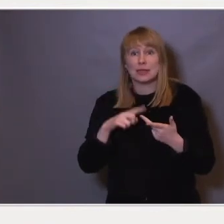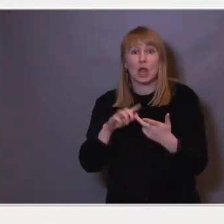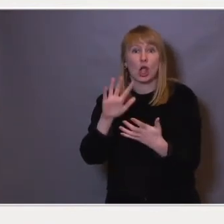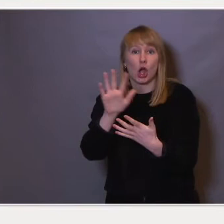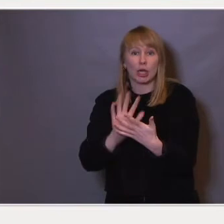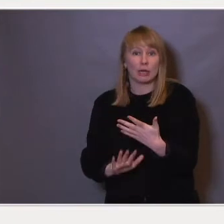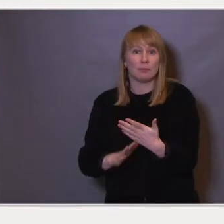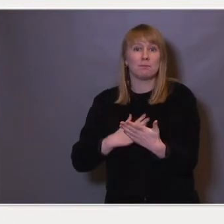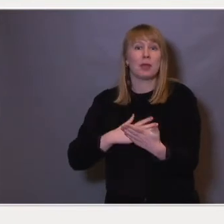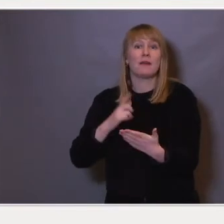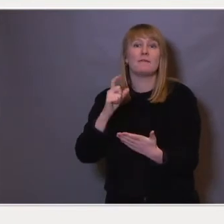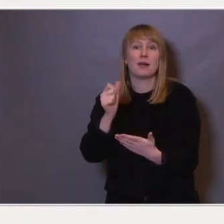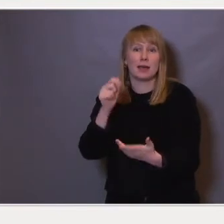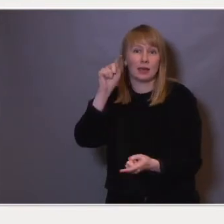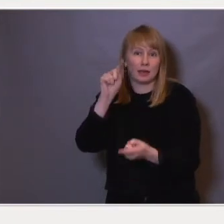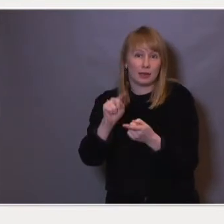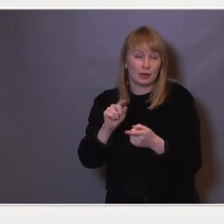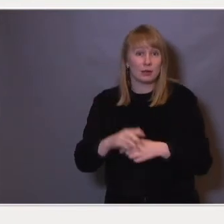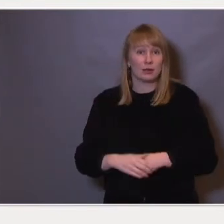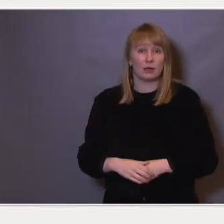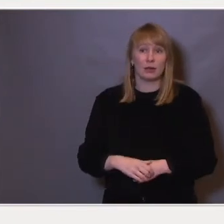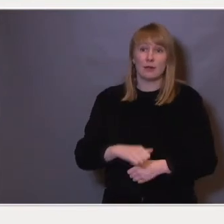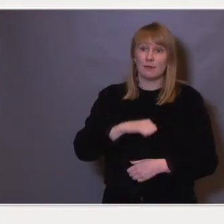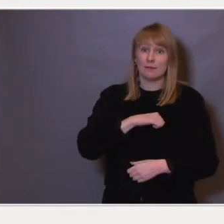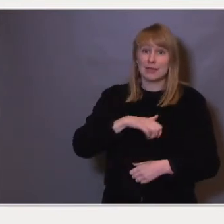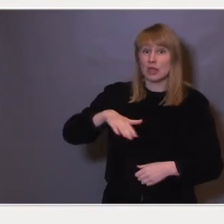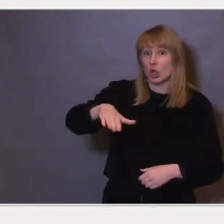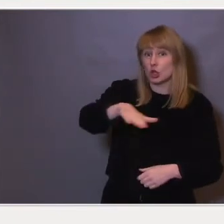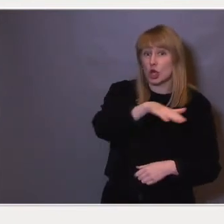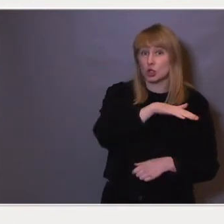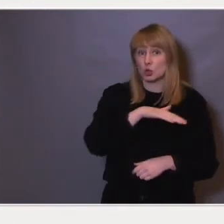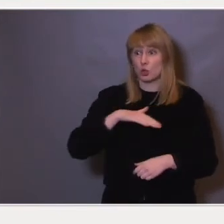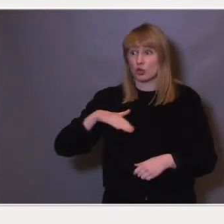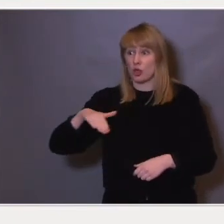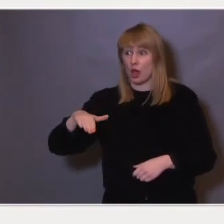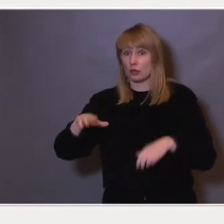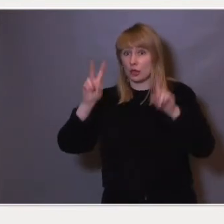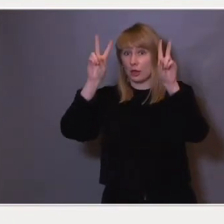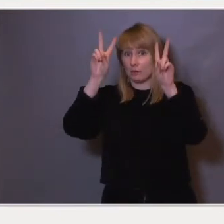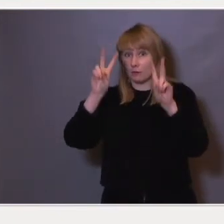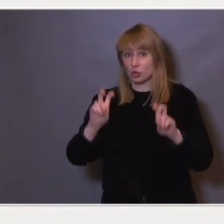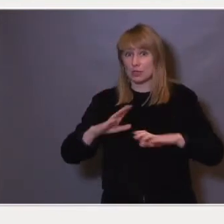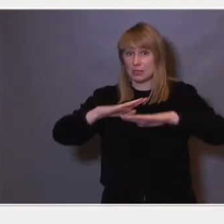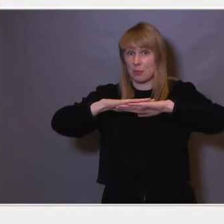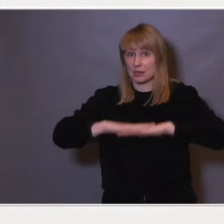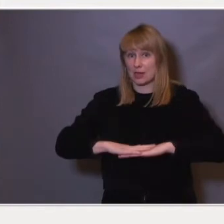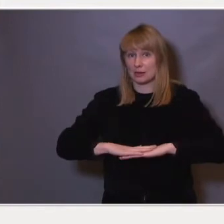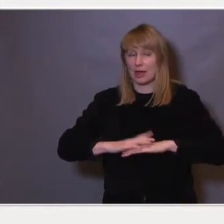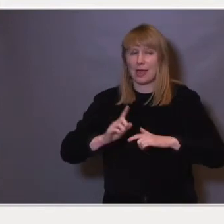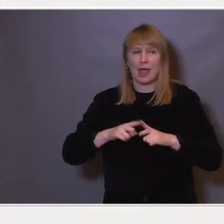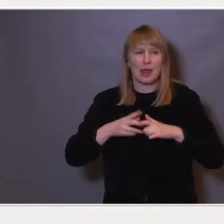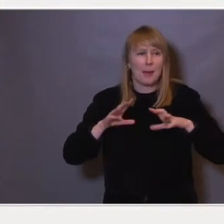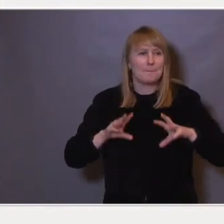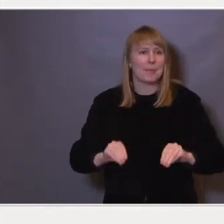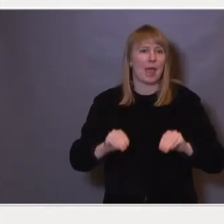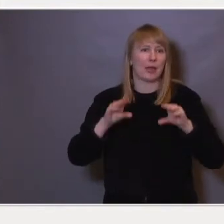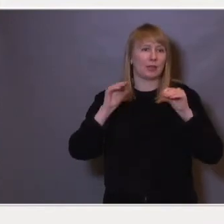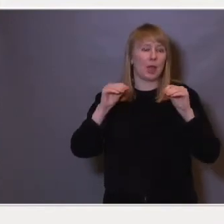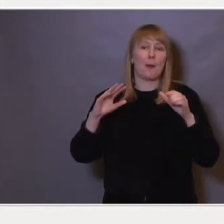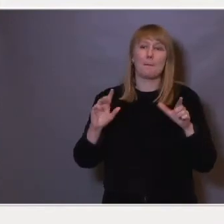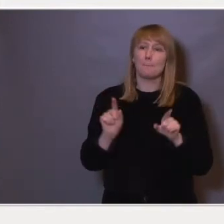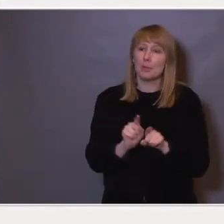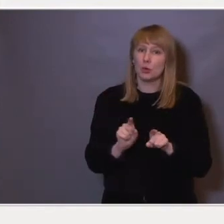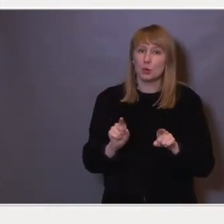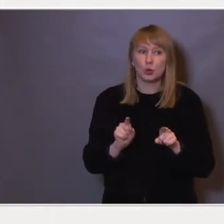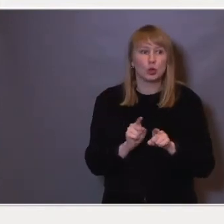kartlegginger. Ved å gjøre dem nasjonale, forskningsbaserte og mye bedre, mener vi at man